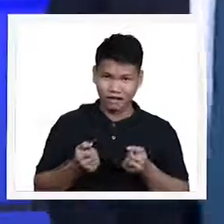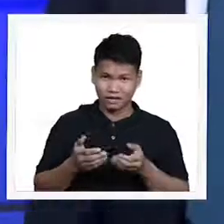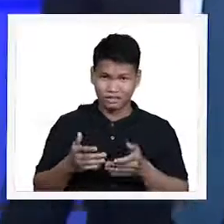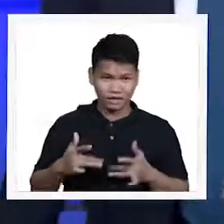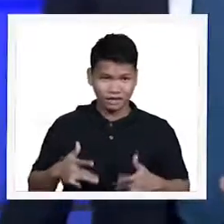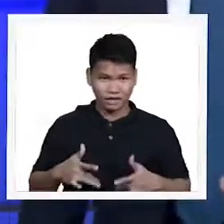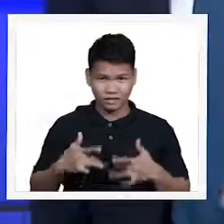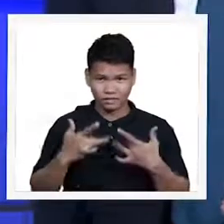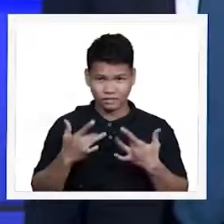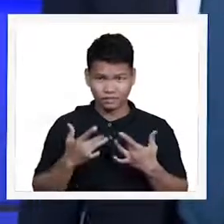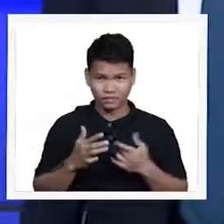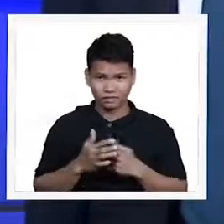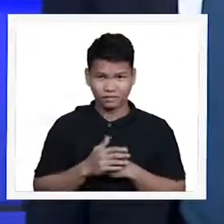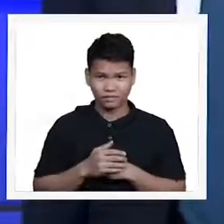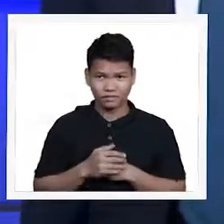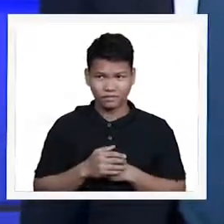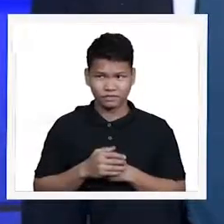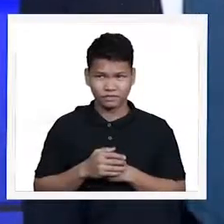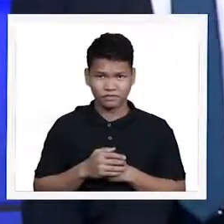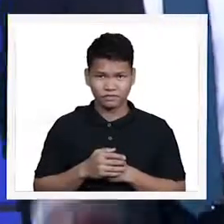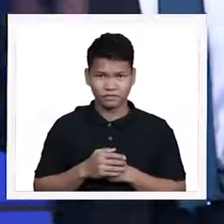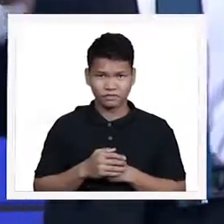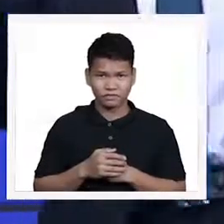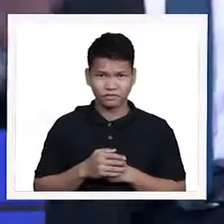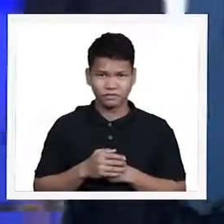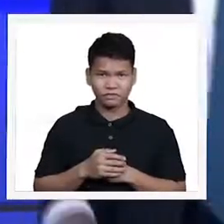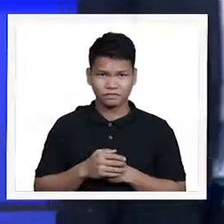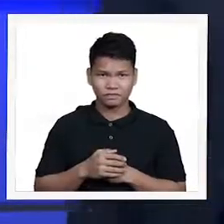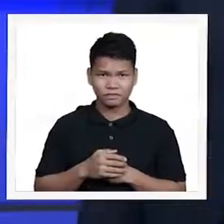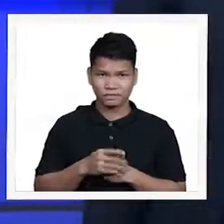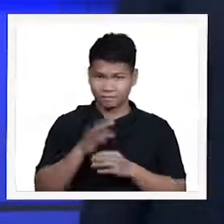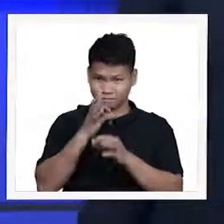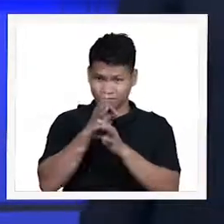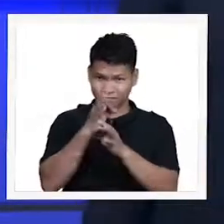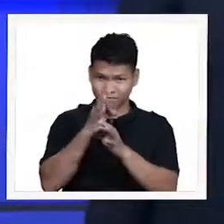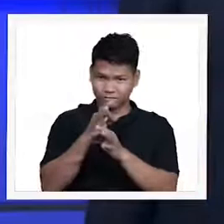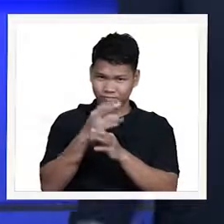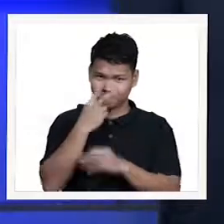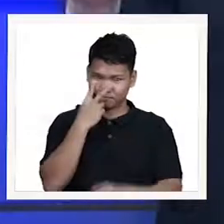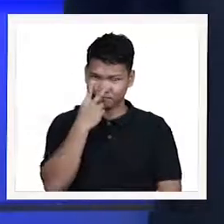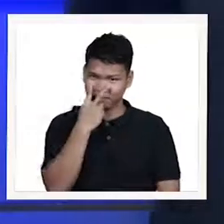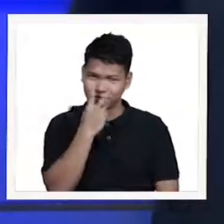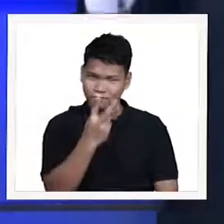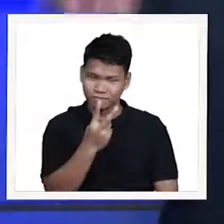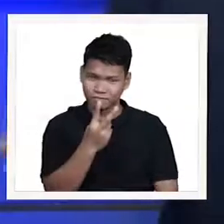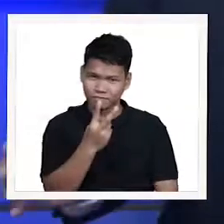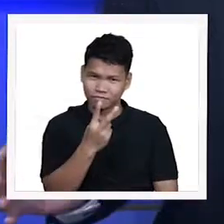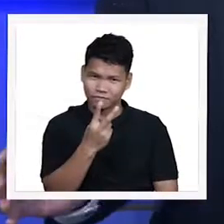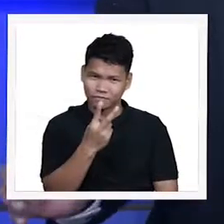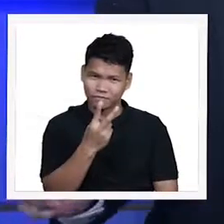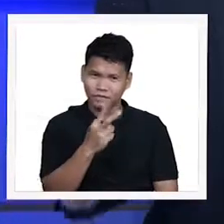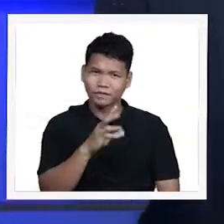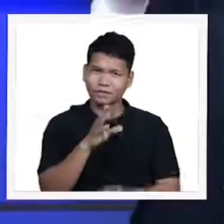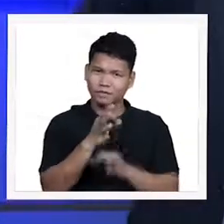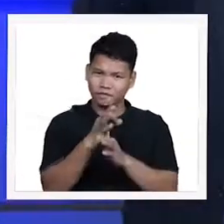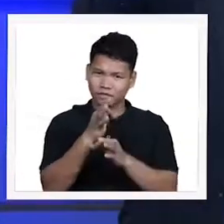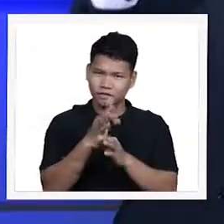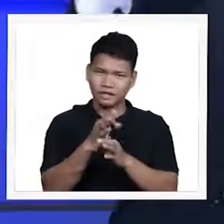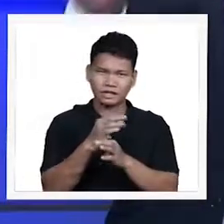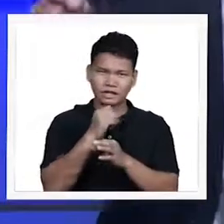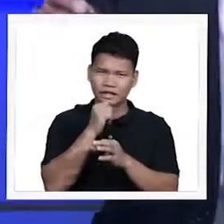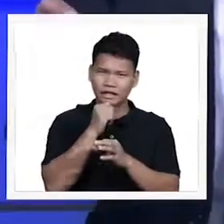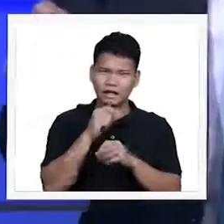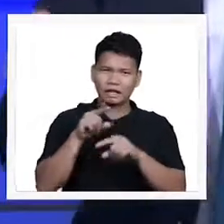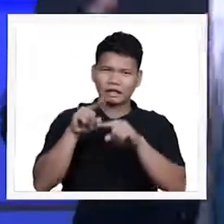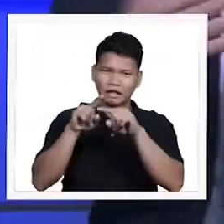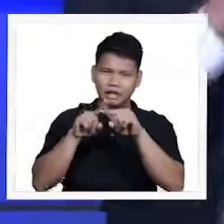minamahal na mga kapatid. Kaya nga kung titignan po natin faith is not